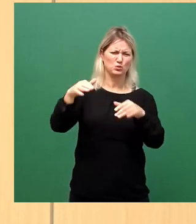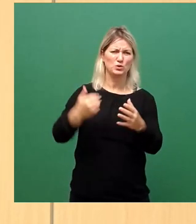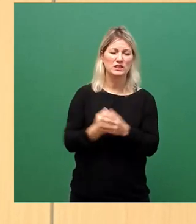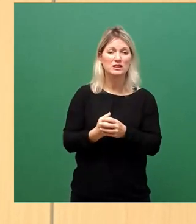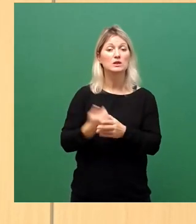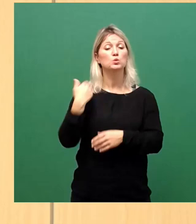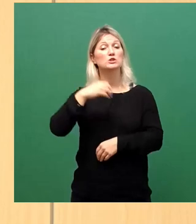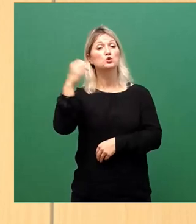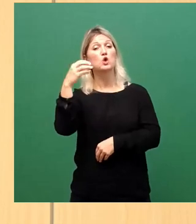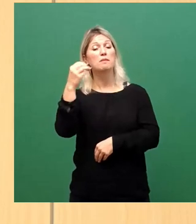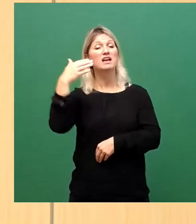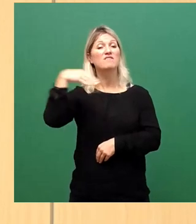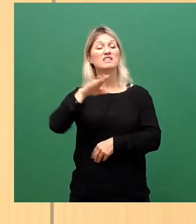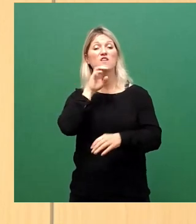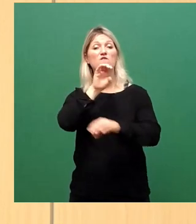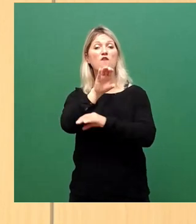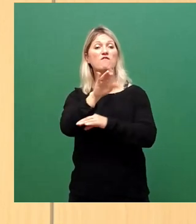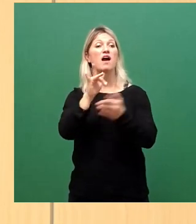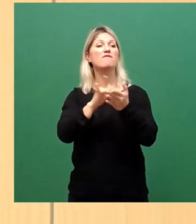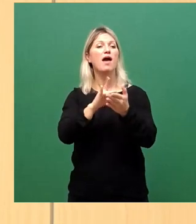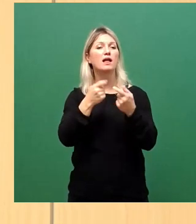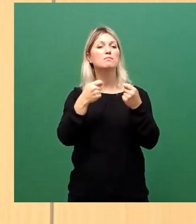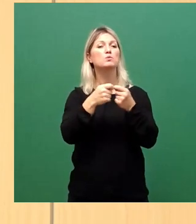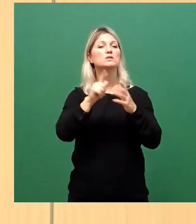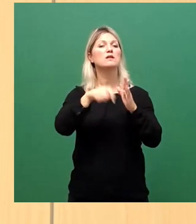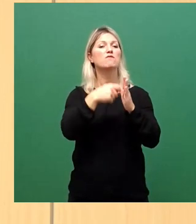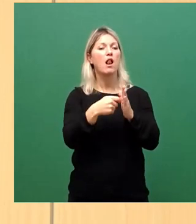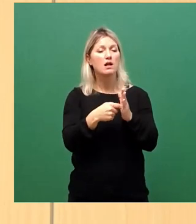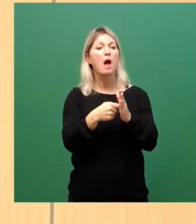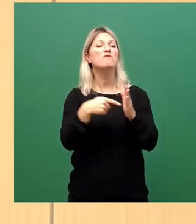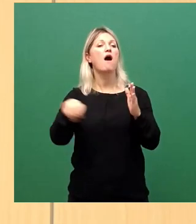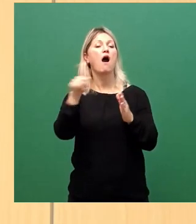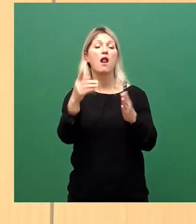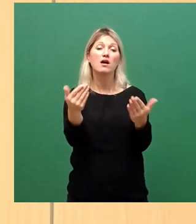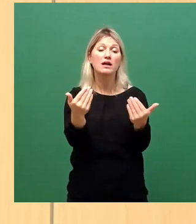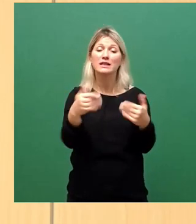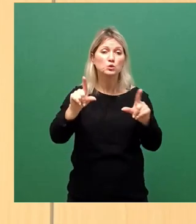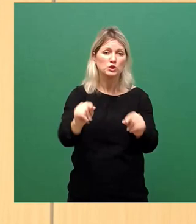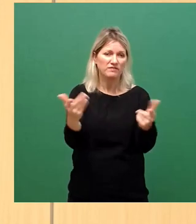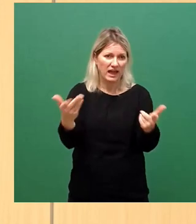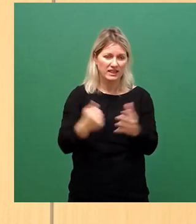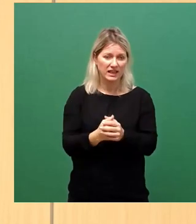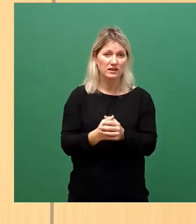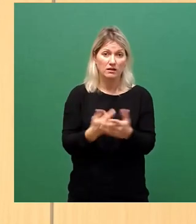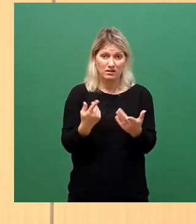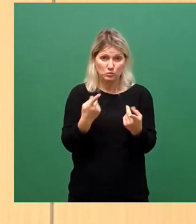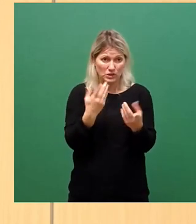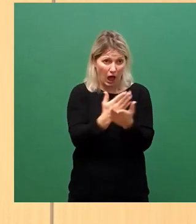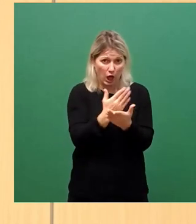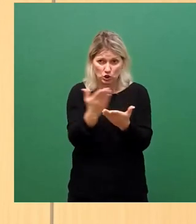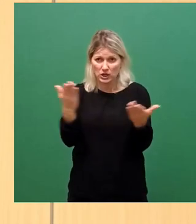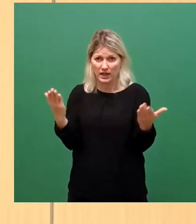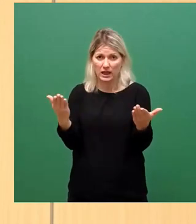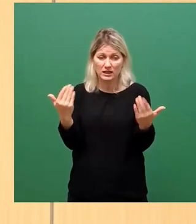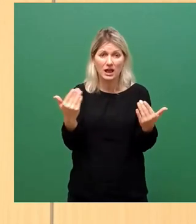Bundestagswahlkampfs nicht genug getan, sondern da müssen wir uns alle, müssen Sie sich schon auch mal entscheiden. Aber vor allen Dingen, Herr Oberbürgermeister, tun Sie